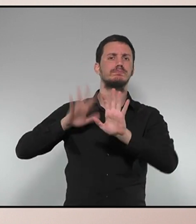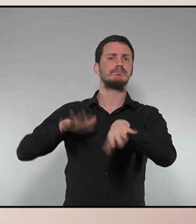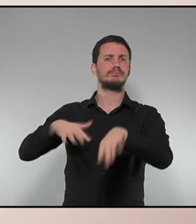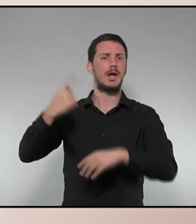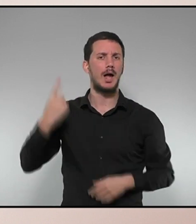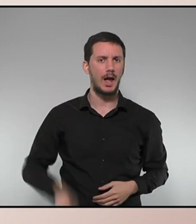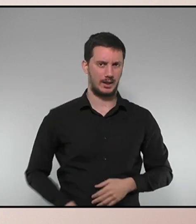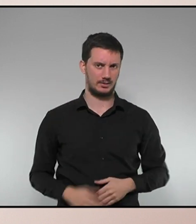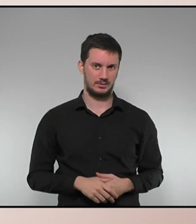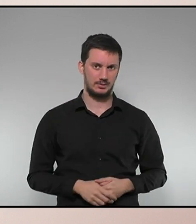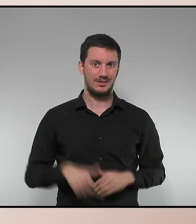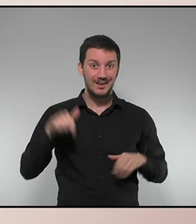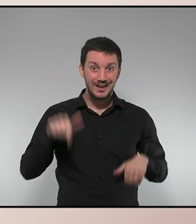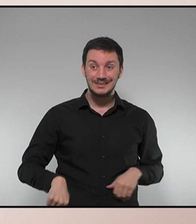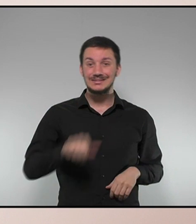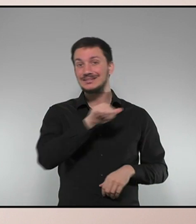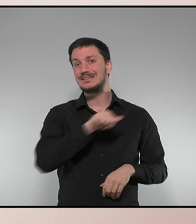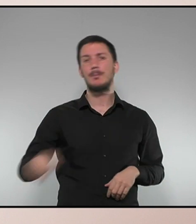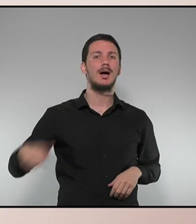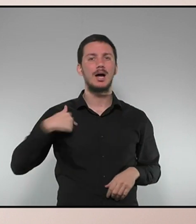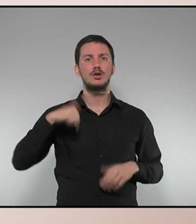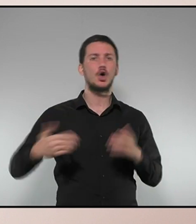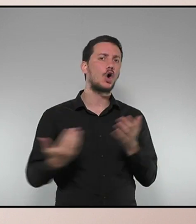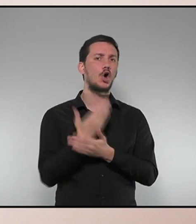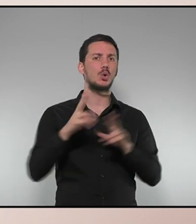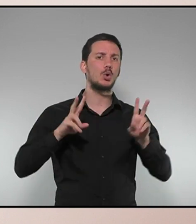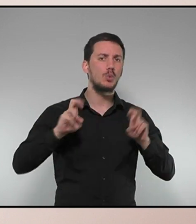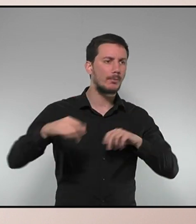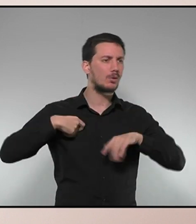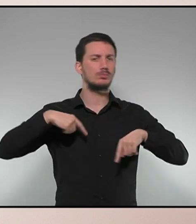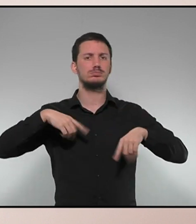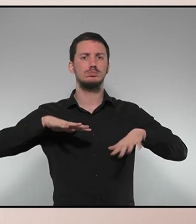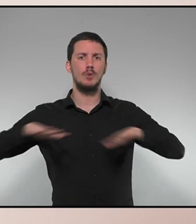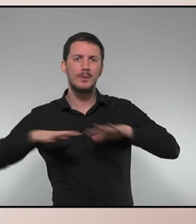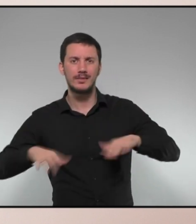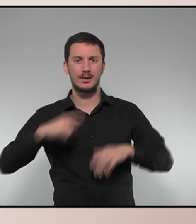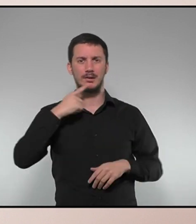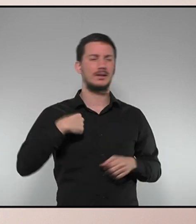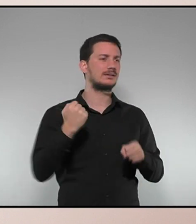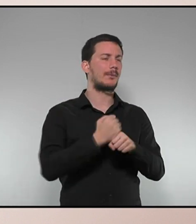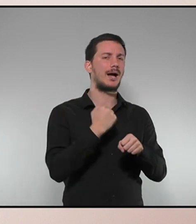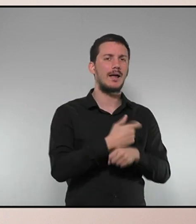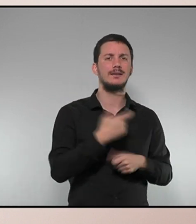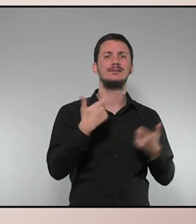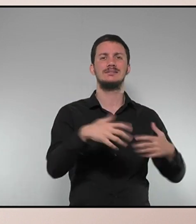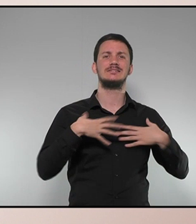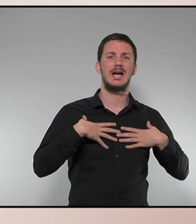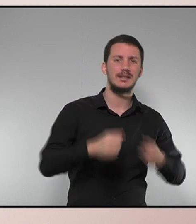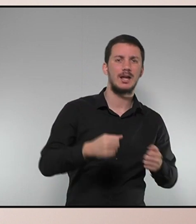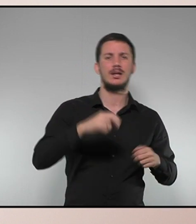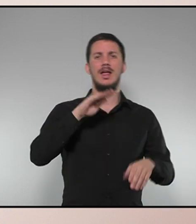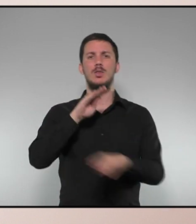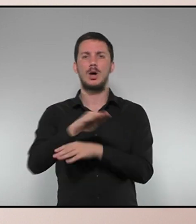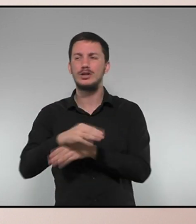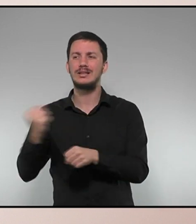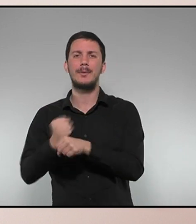aquesta setmana tenim o vivim noves jornades de vagues i mobilitzacions, personal sanitari i educatiu, treballadors públics que